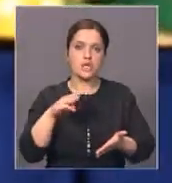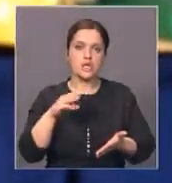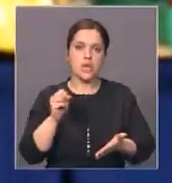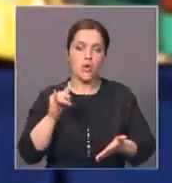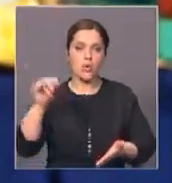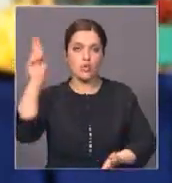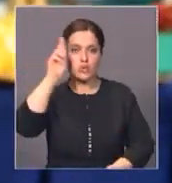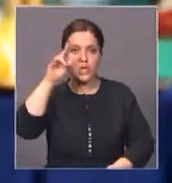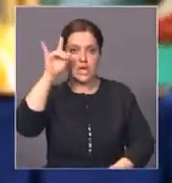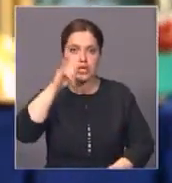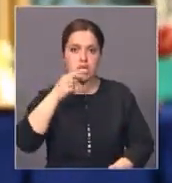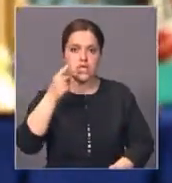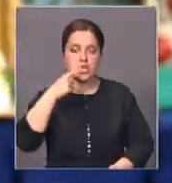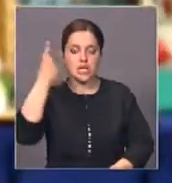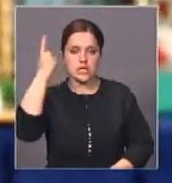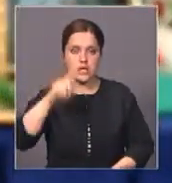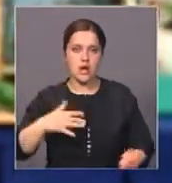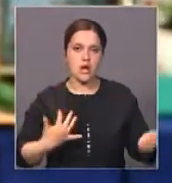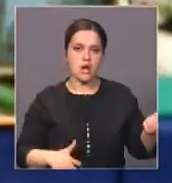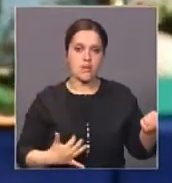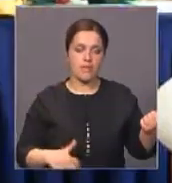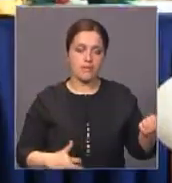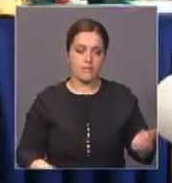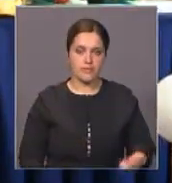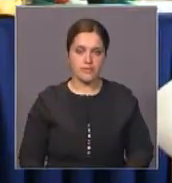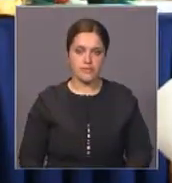государственный язык и отлично играет на домбре.